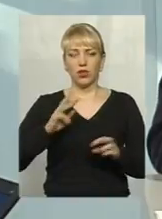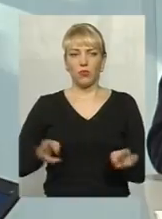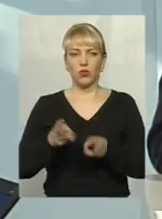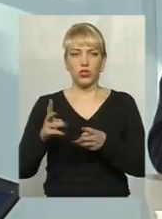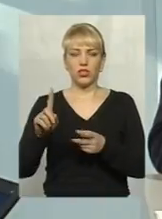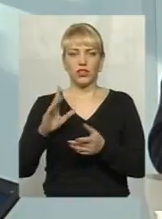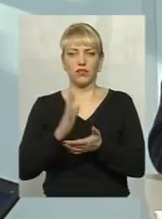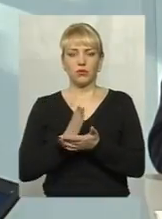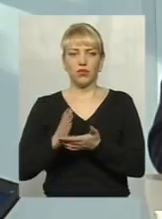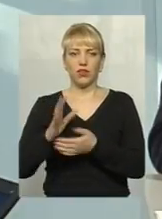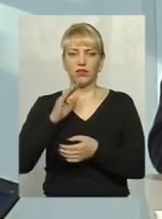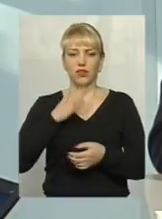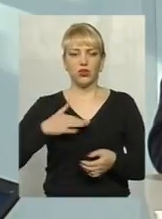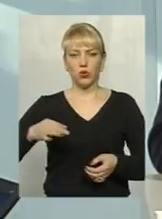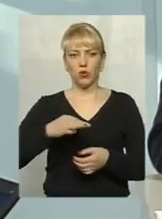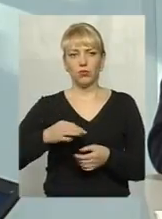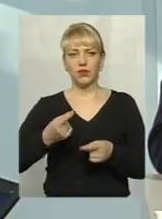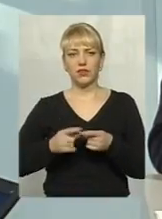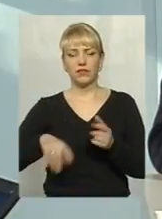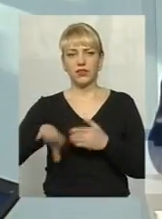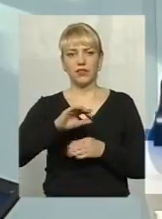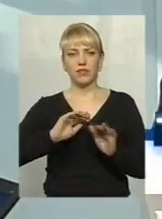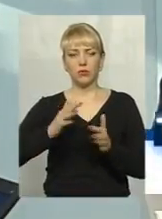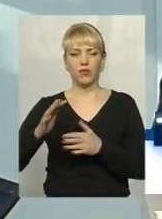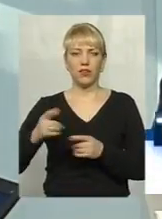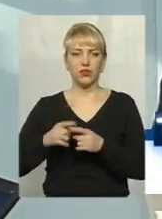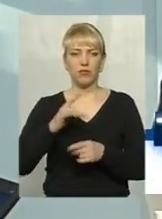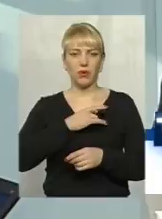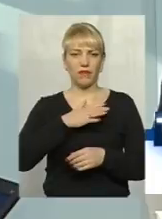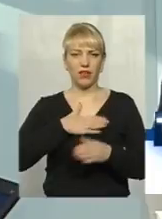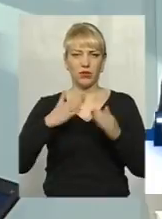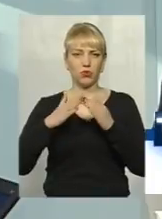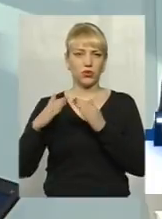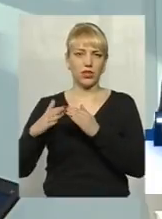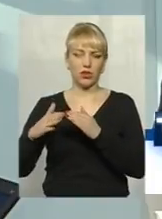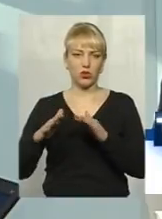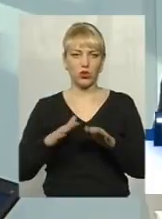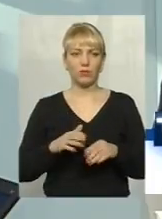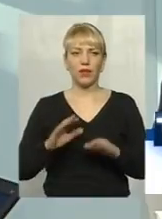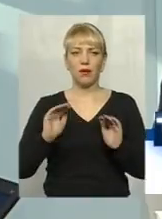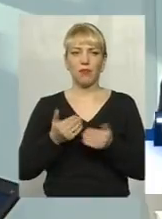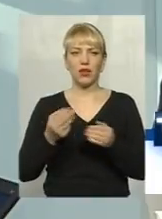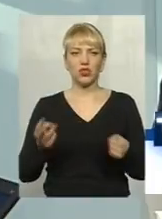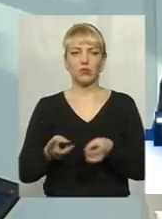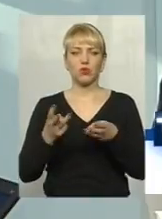відбуваються на терійній області, вони всі відбуваються в приватному секторі. Менше пожеж набагато